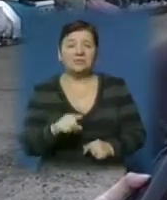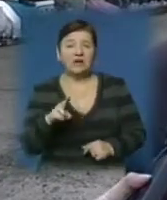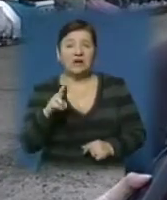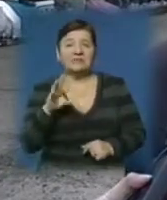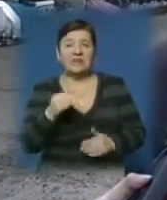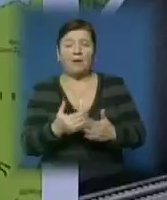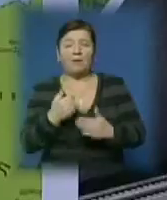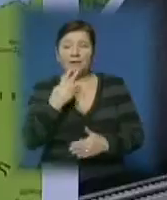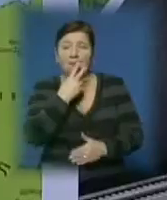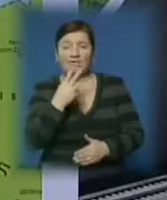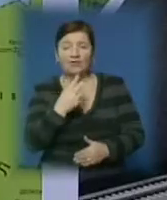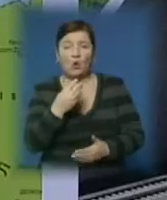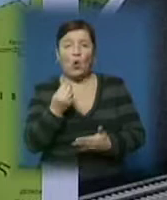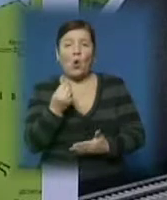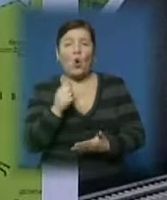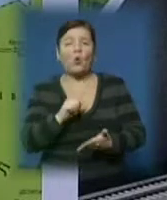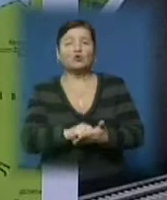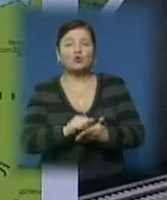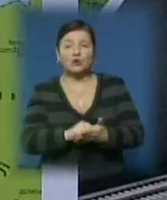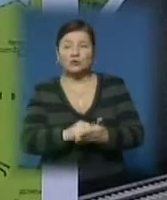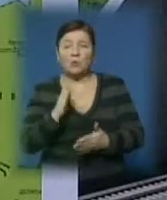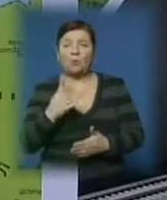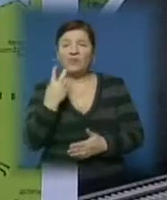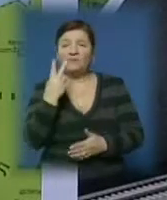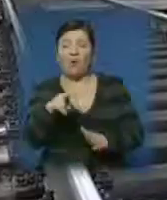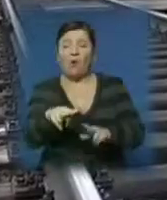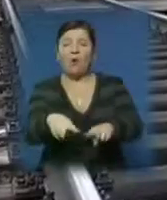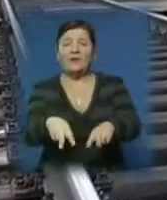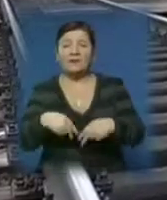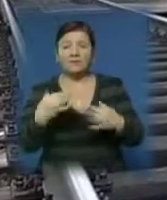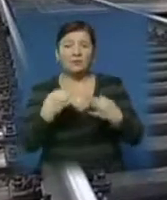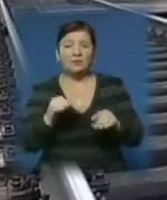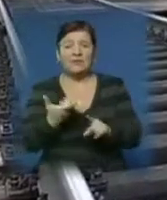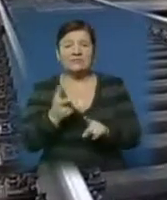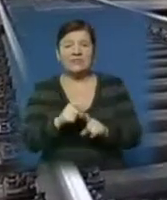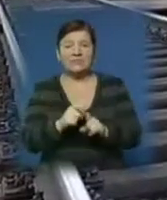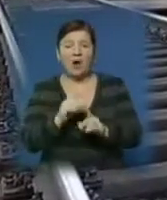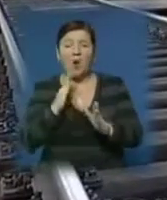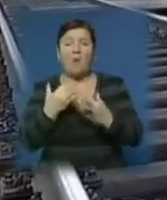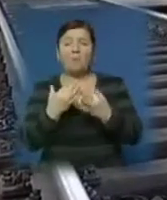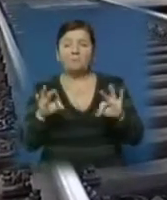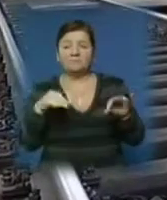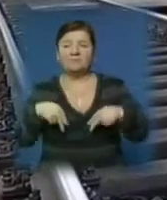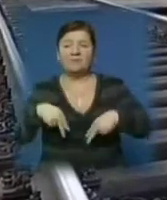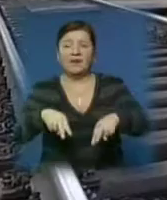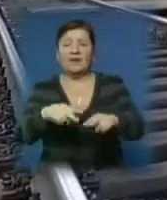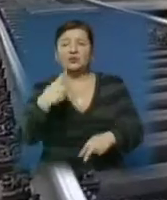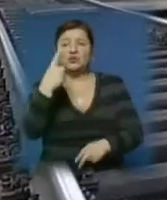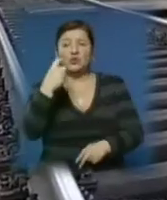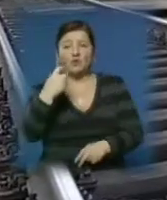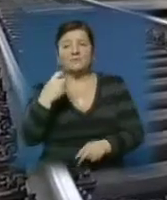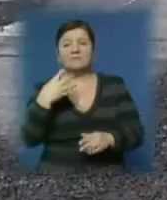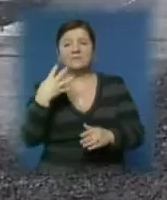передбачено кошторис. Новий залізничний тунель буде двоколійним, тож дозволить збільшити пропускну здатність із 47 до 100